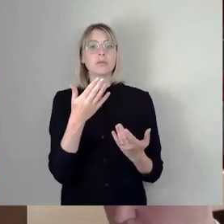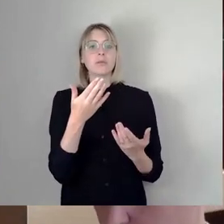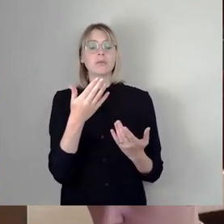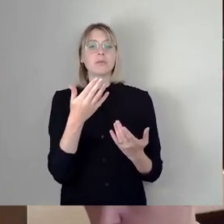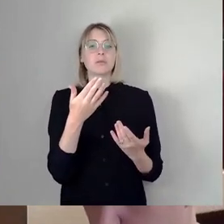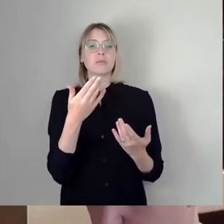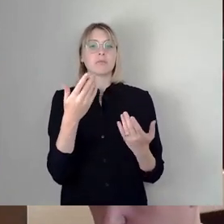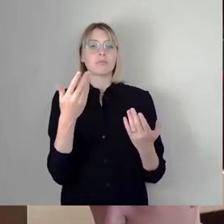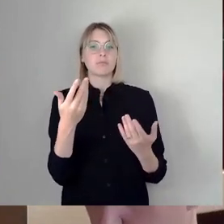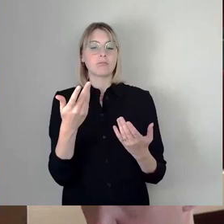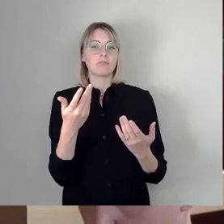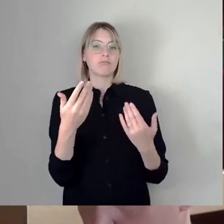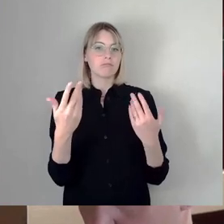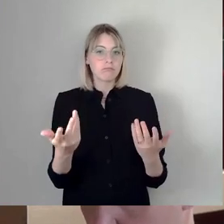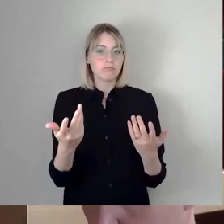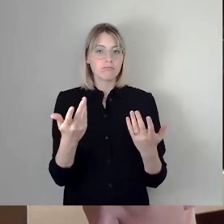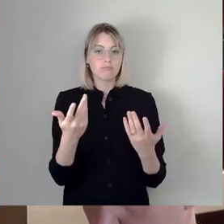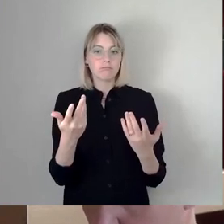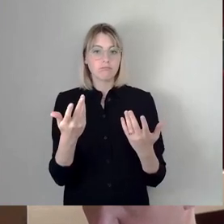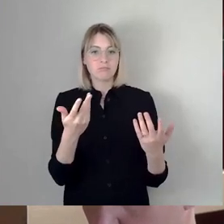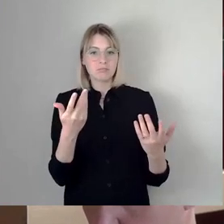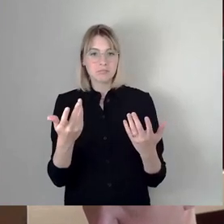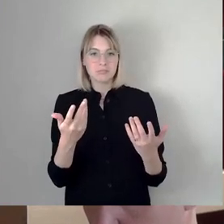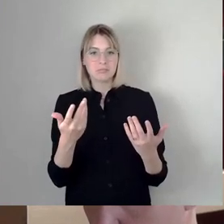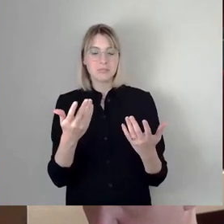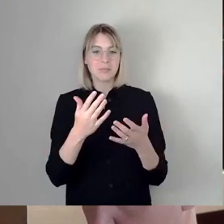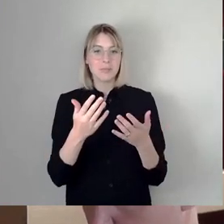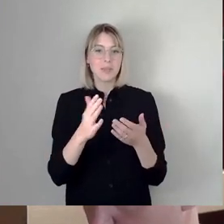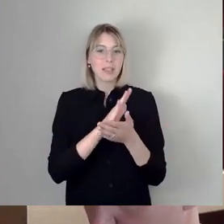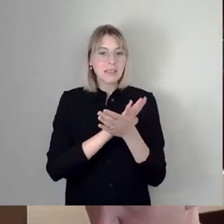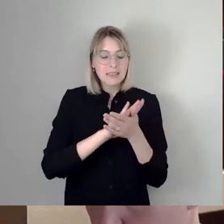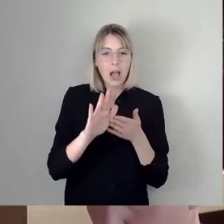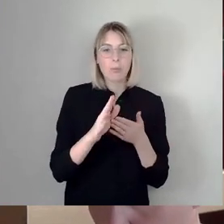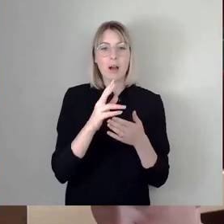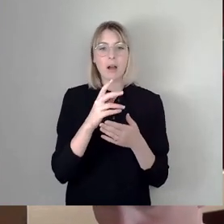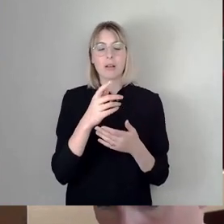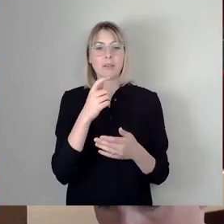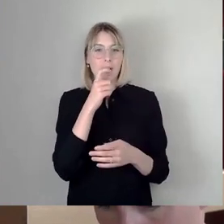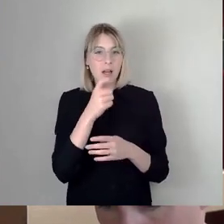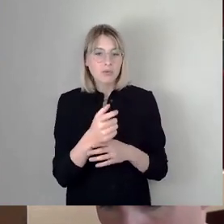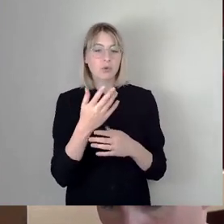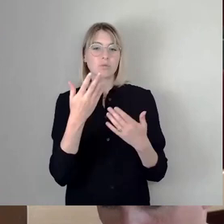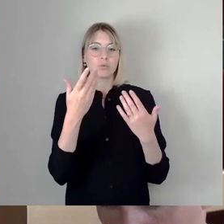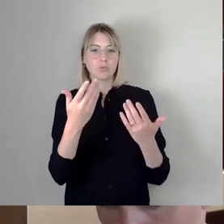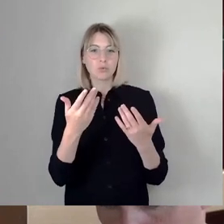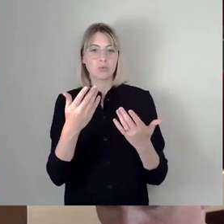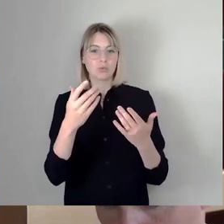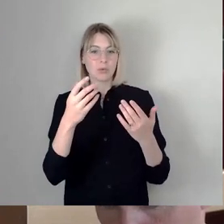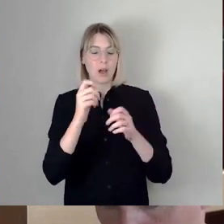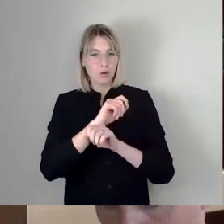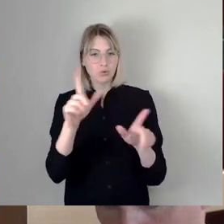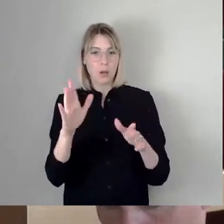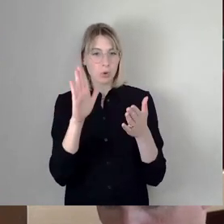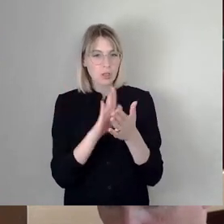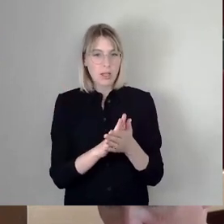wirklich sauber zu einer vernünftigen, einheitlichen Position auch im Wirtschaftsausschuss und im Stadtrat kommen wird, wenn sozusagen aus,